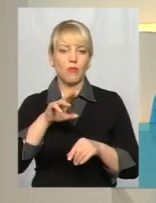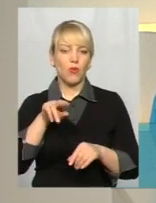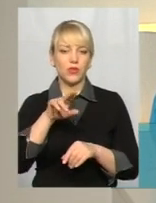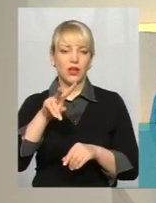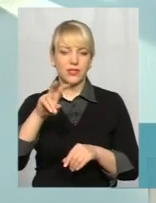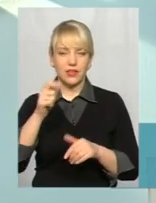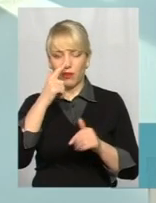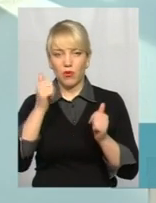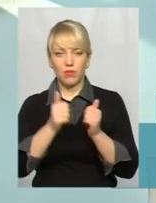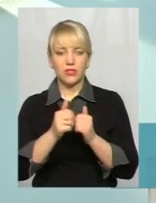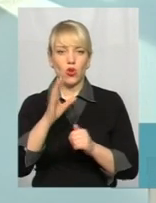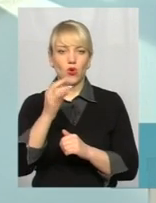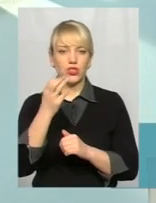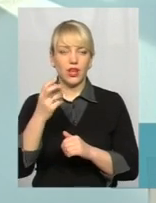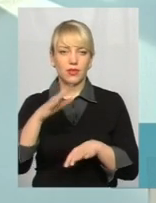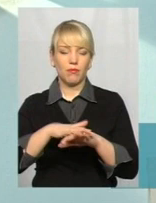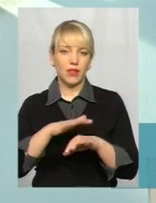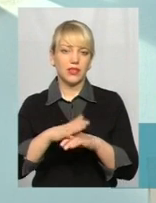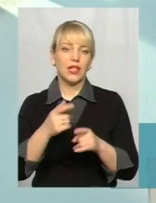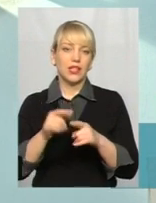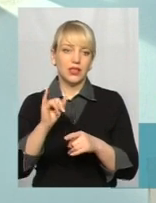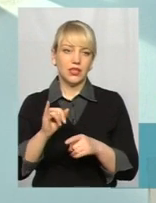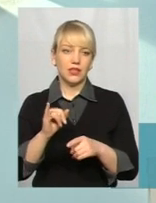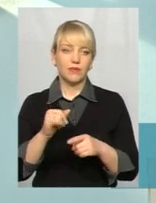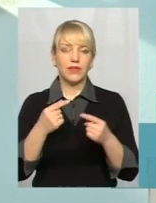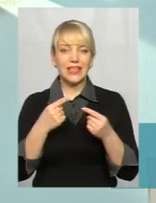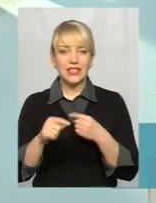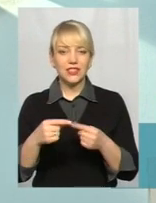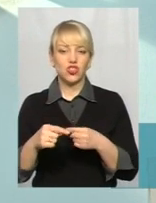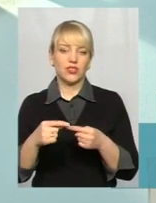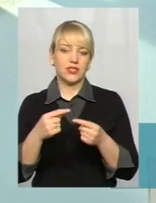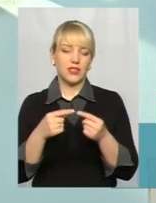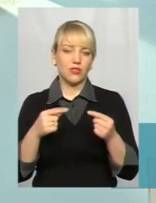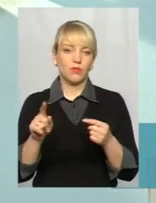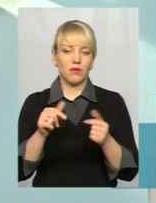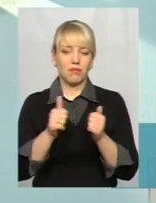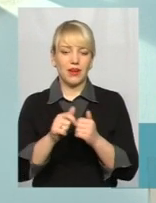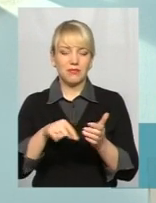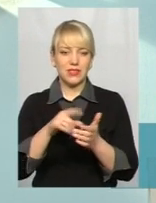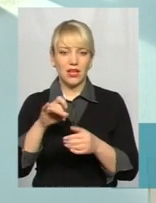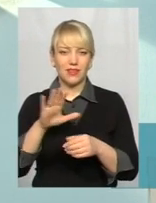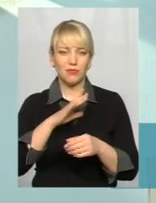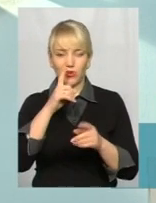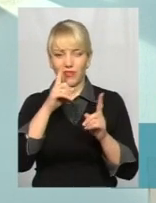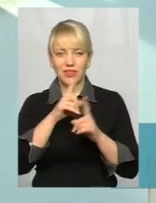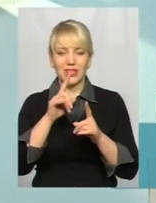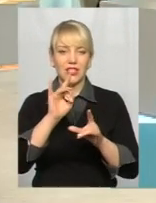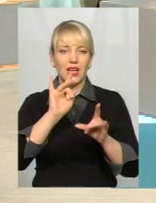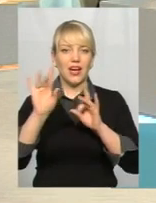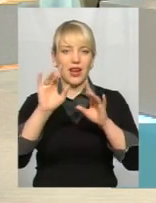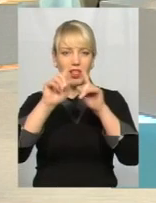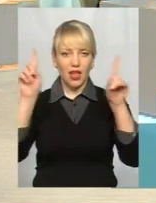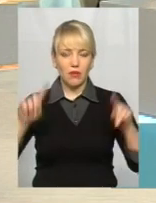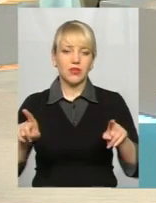Ощадбанку. І інші рекламні засоби, які біля міської ради, там так само були невеликі на фасаді розміщені, теж були